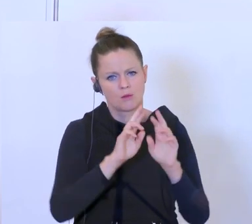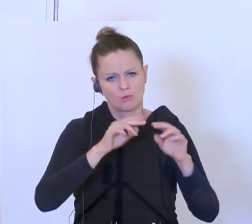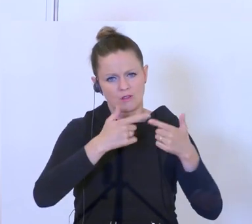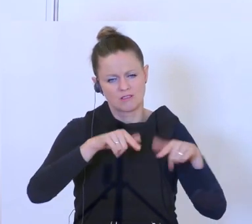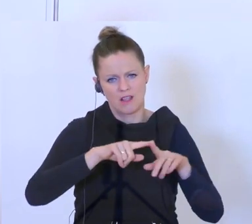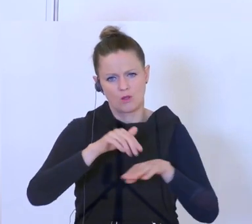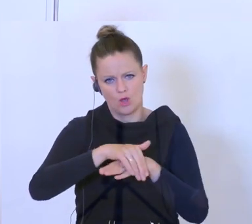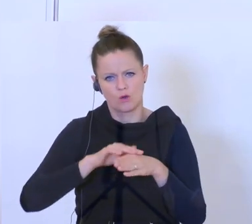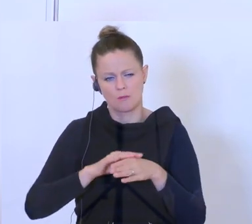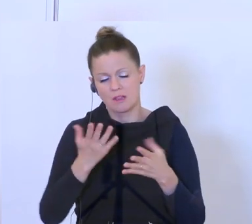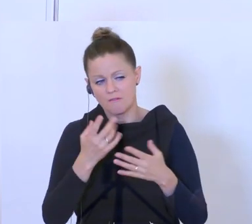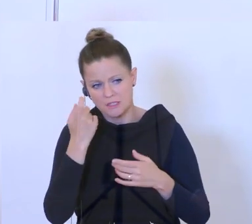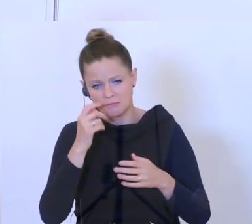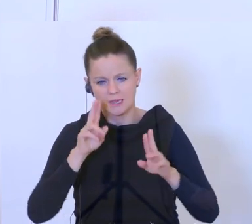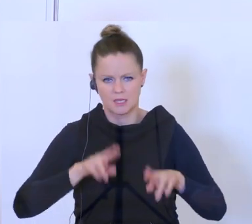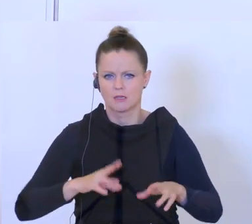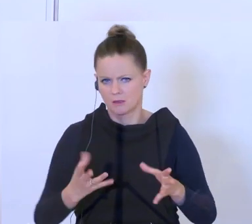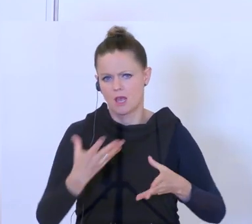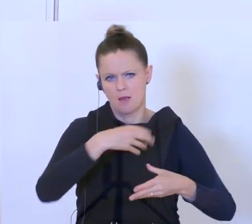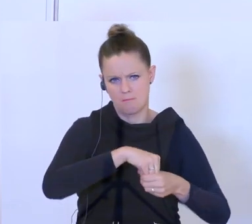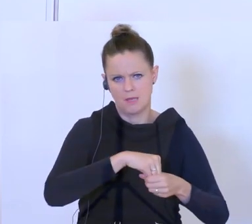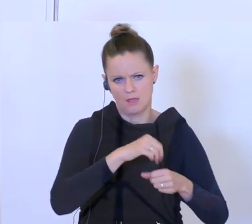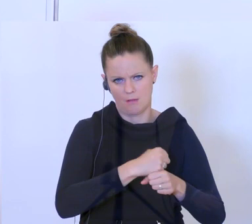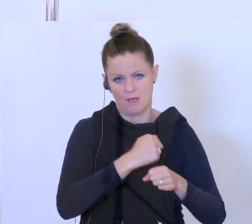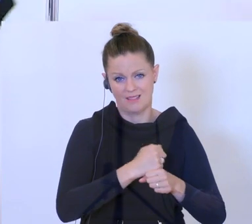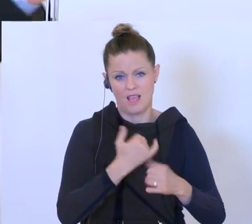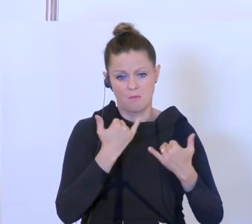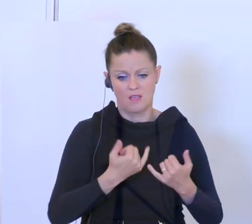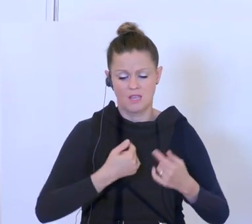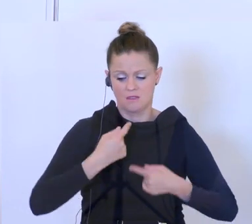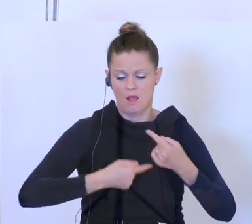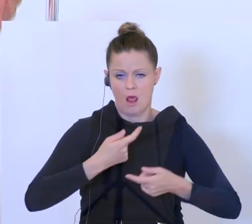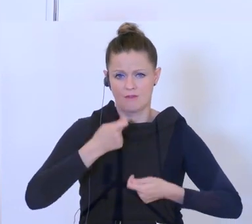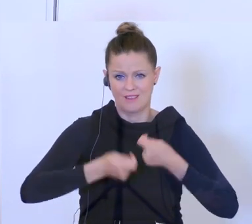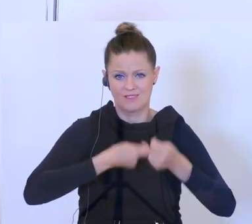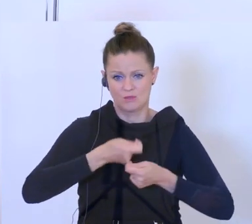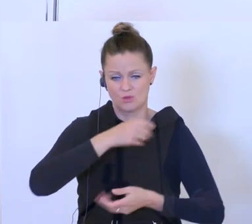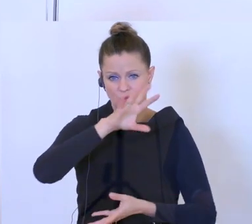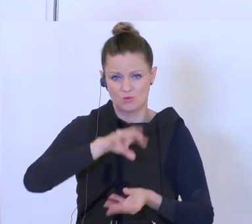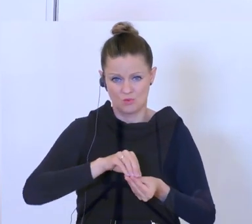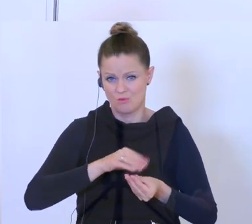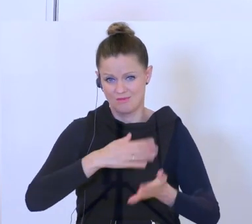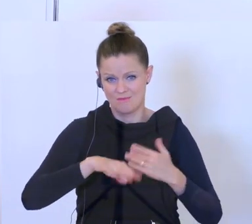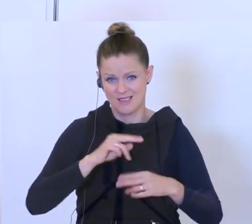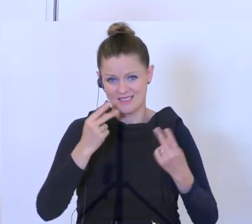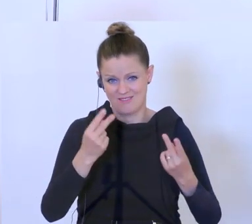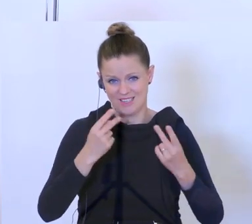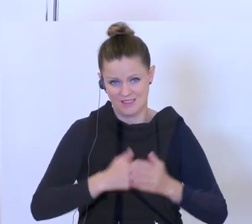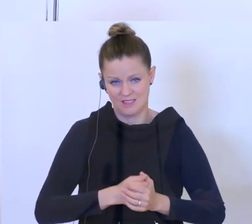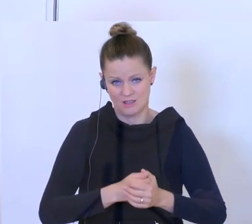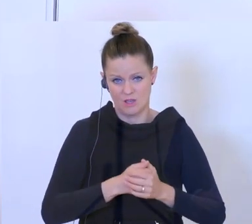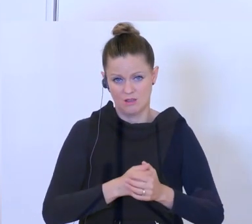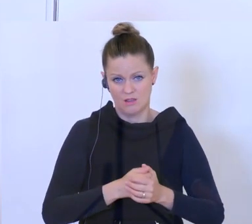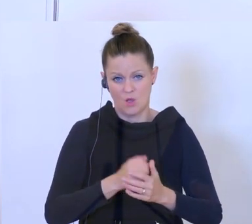Gemeinden für richtig halten. Aber allein die laufenden Investitionen sind in der Summe die wichtigste, wenn man alles über